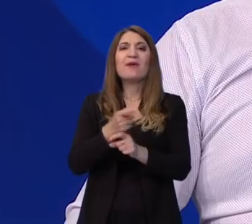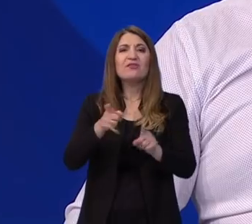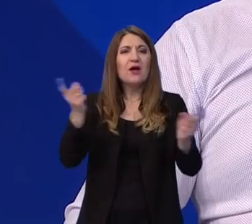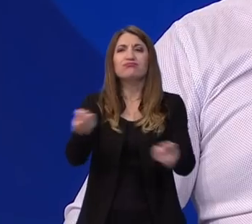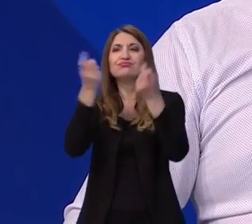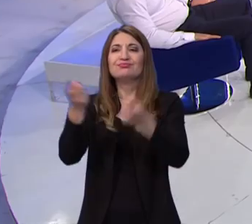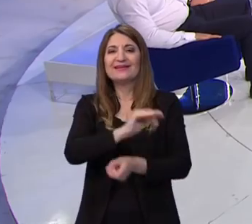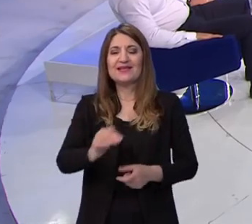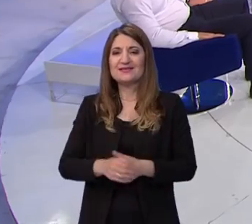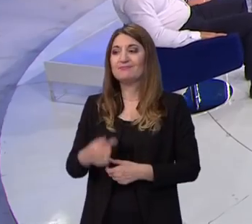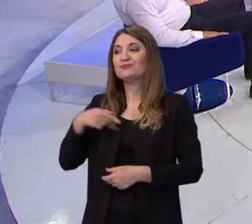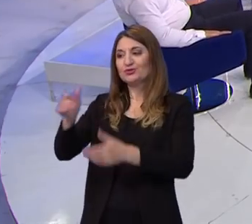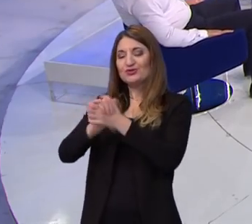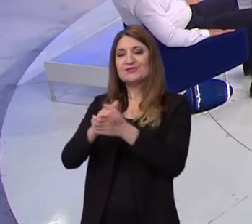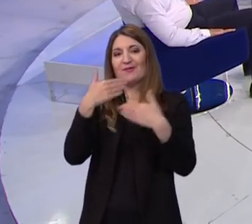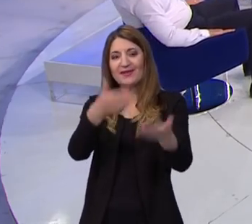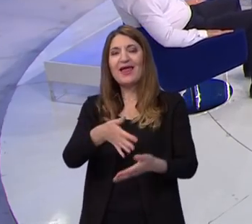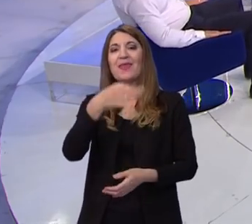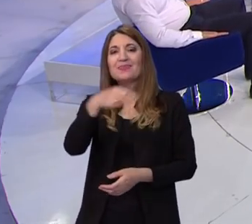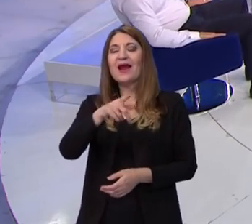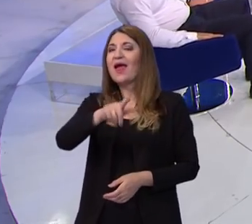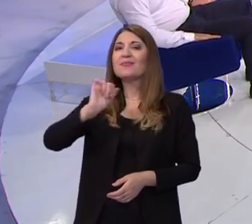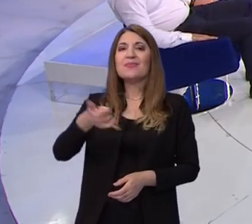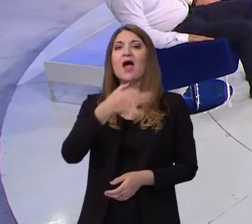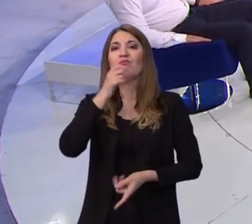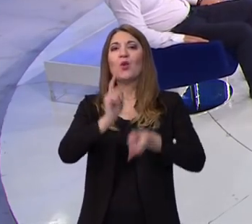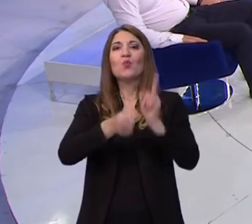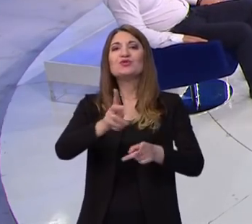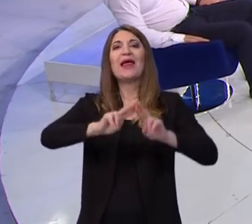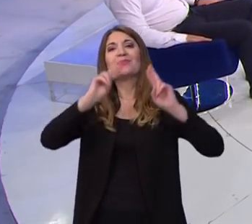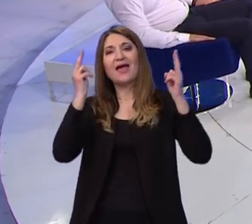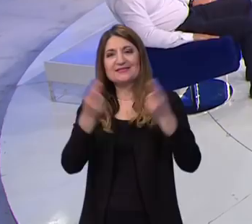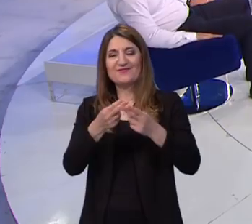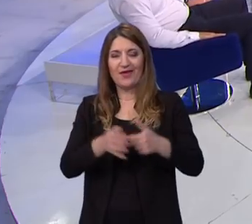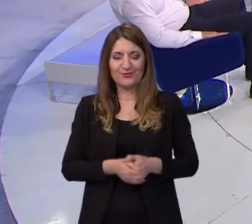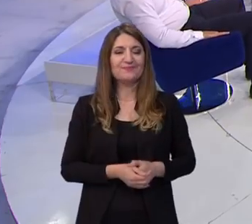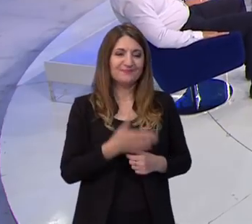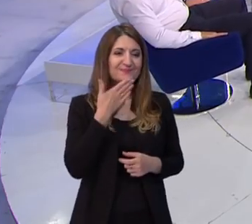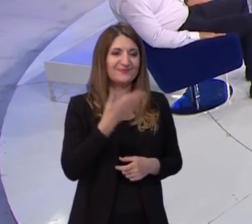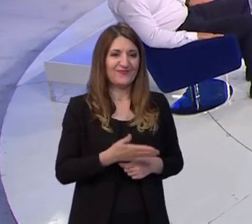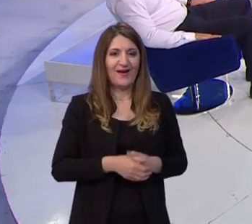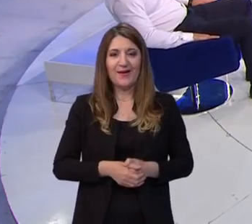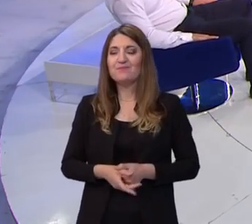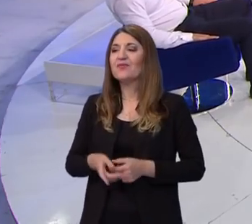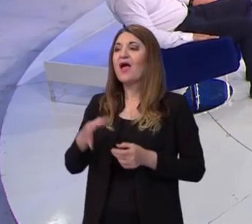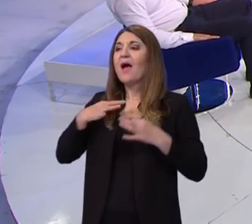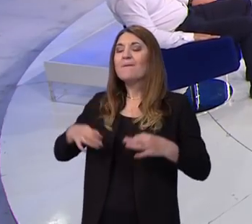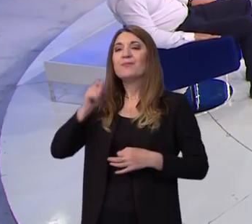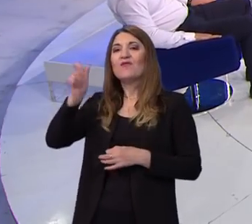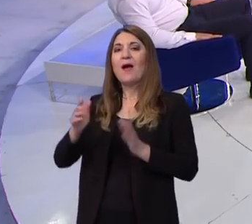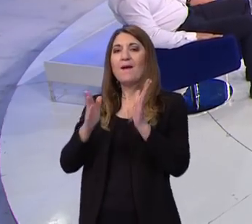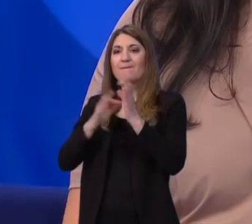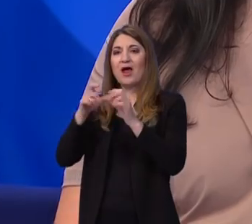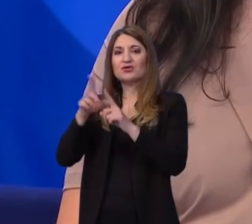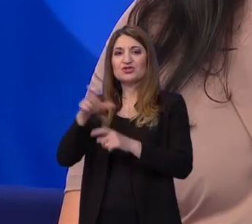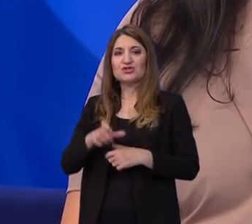će mijenjati ovu Hrvatsku. Čestitamo još jednom na nagradi za ovoga najboljiku učitelja na svijetu. Zahvaljujem. Profesorice Margušić, na ovo...